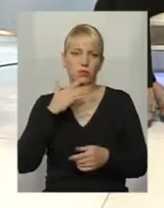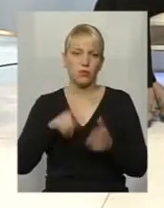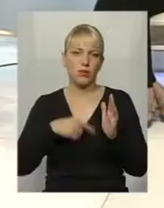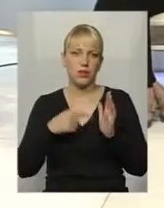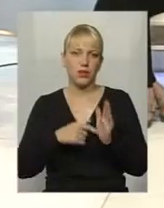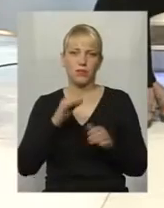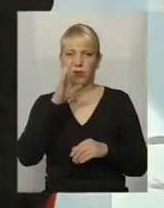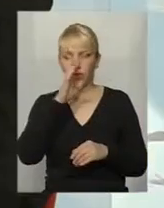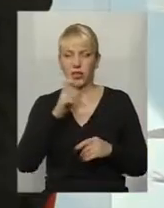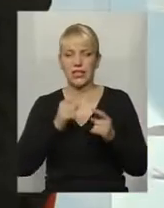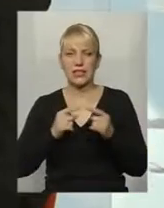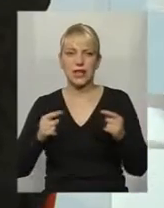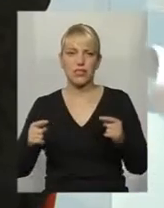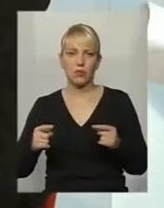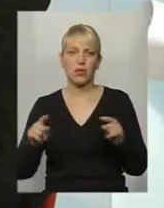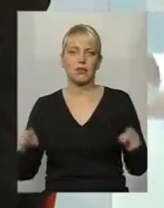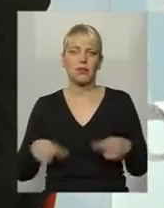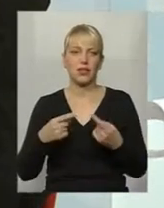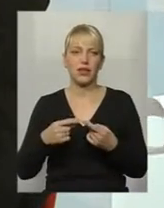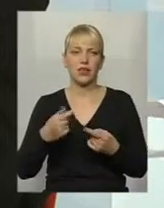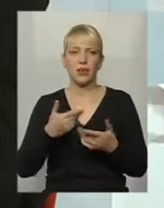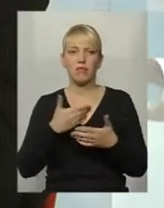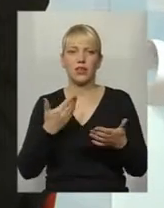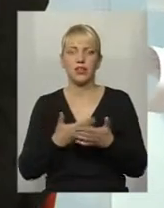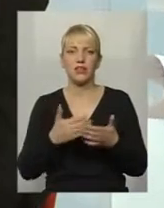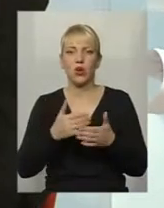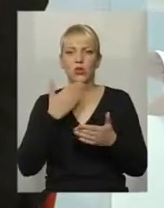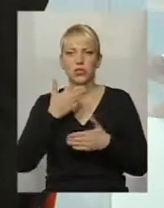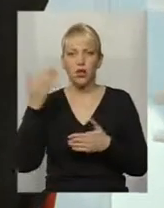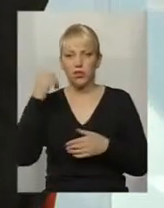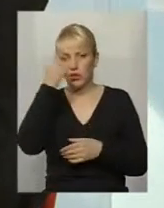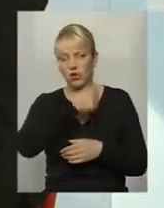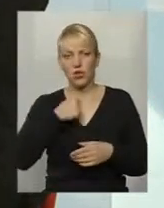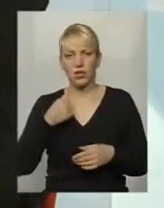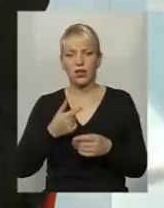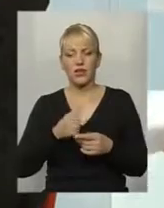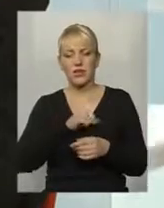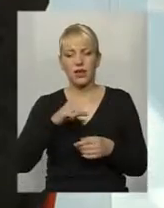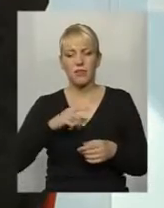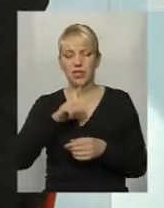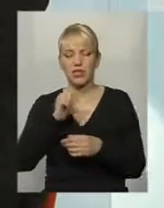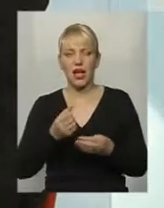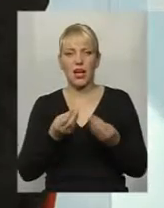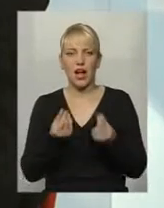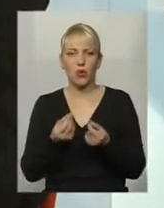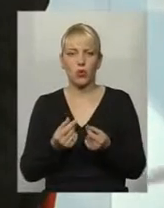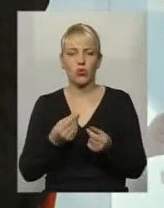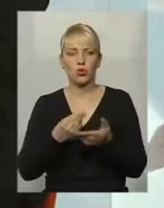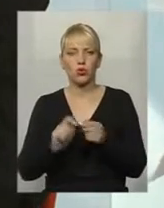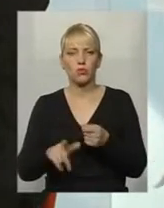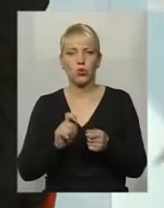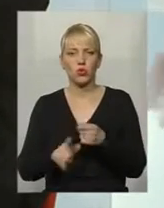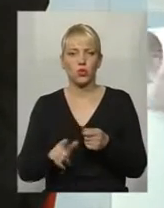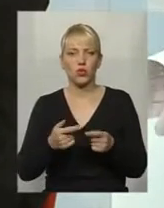погано з засобами реабілітації. Ми десь останні роки, тільки самі вже за рахунок спонсорів, прямо